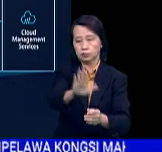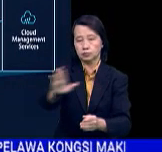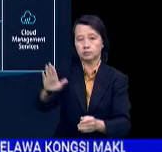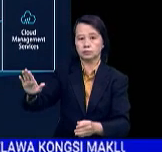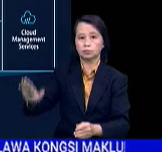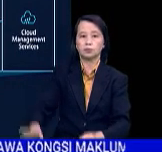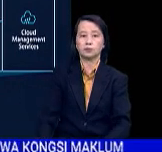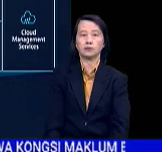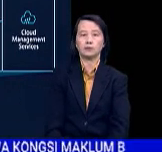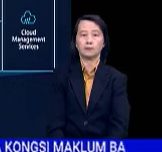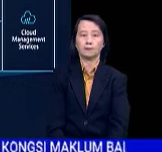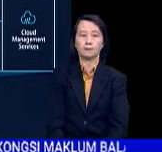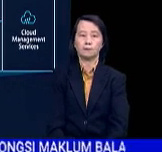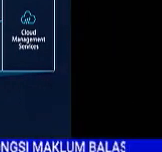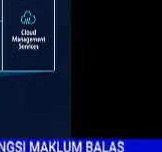kasih.